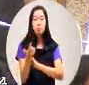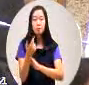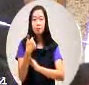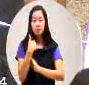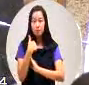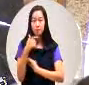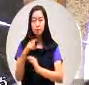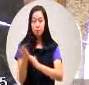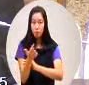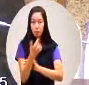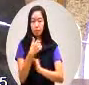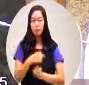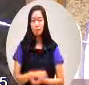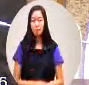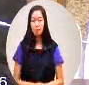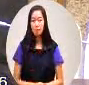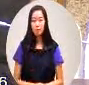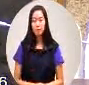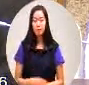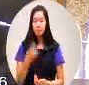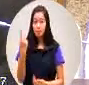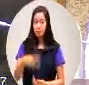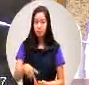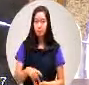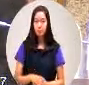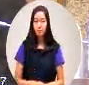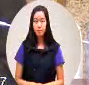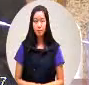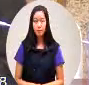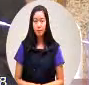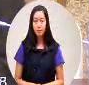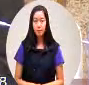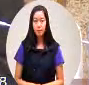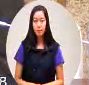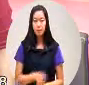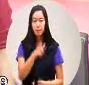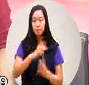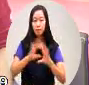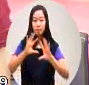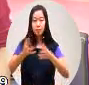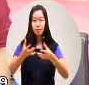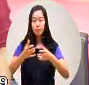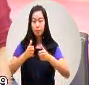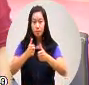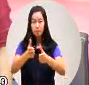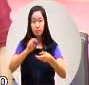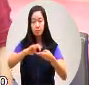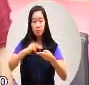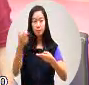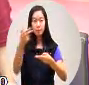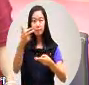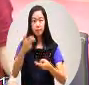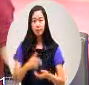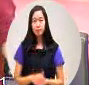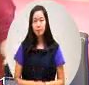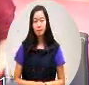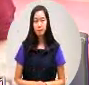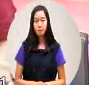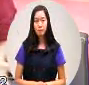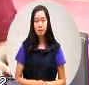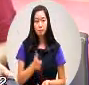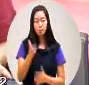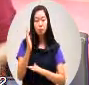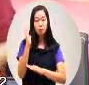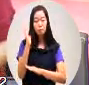湾用最快的速度好还有那个国道国道7号好因为